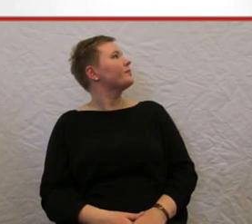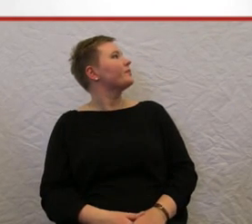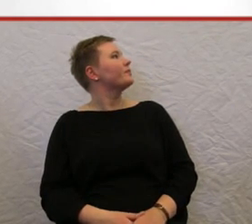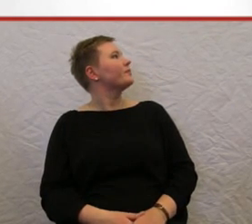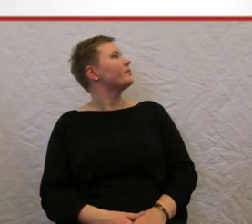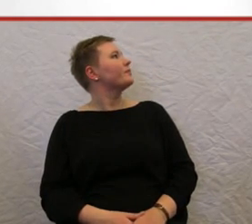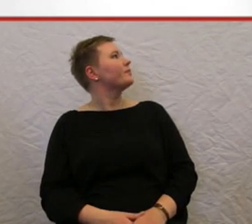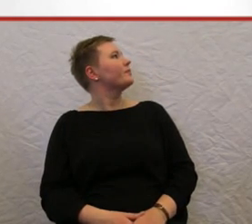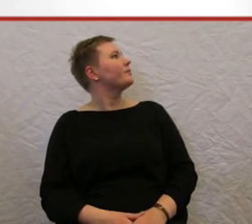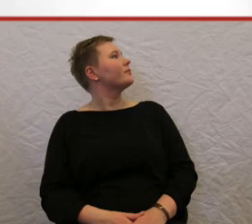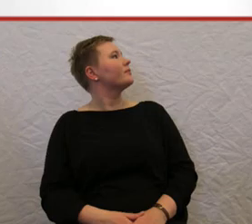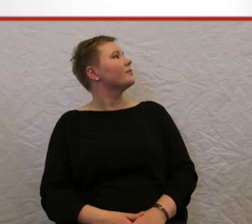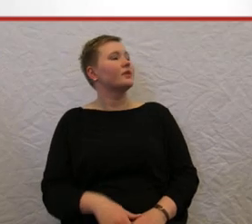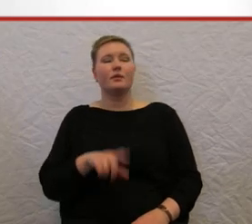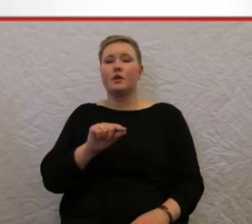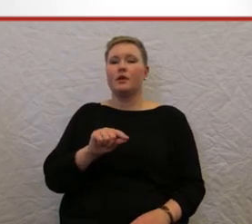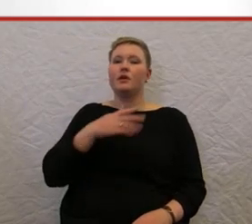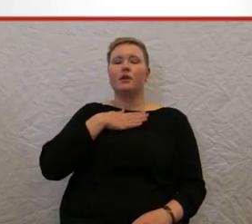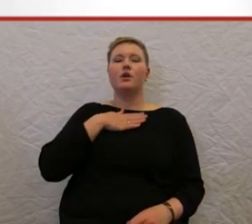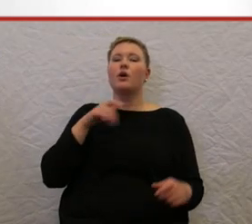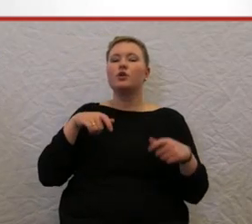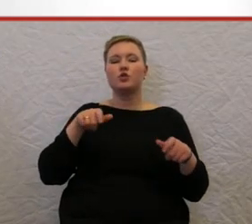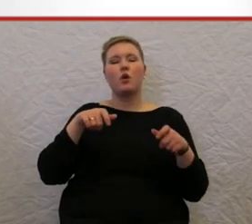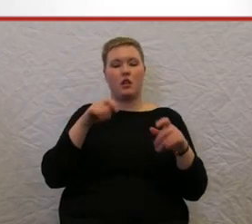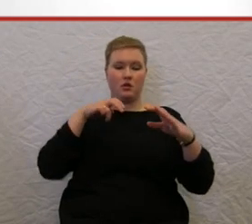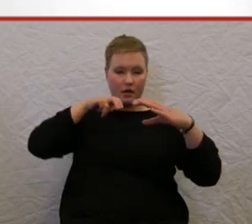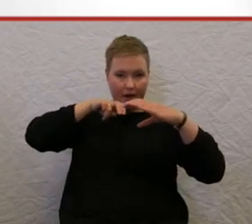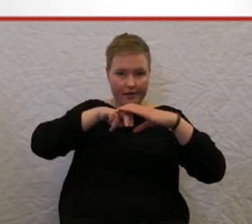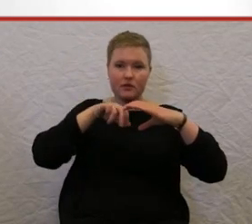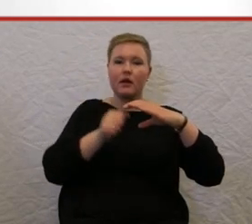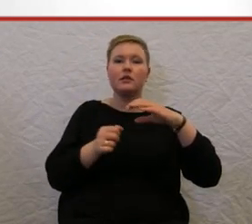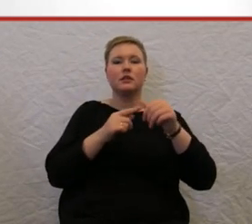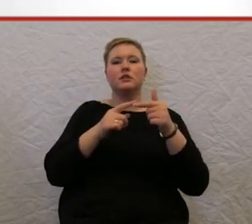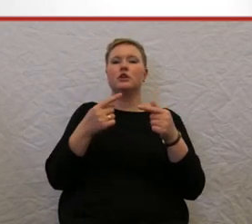Das heißt, ich kann mit meinem Rollstuhl nicht mehr reinfahren, es hat immer noch diese Stangen,